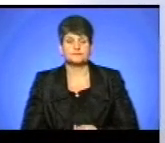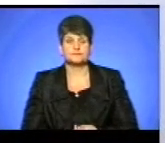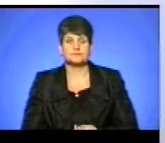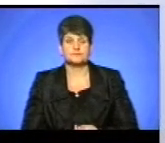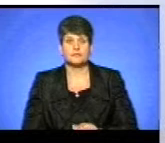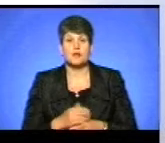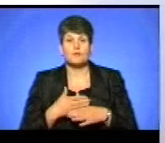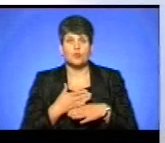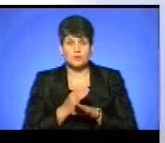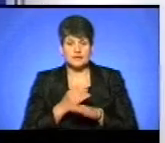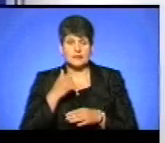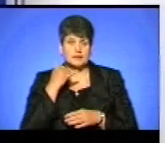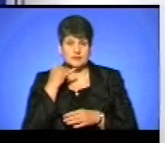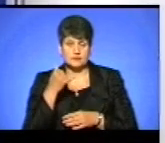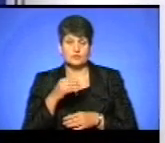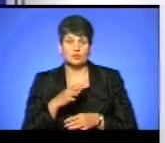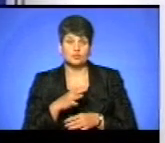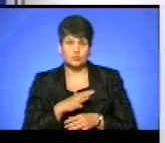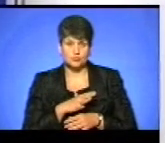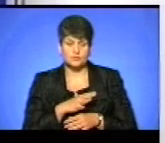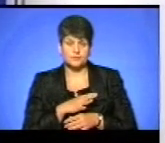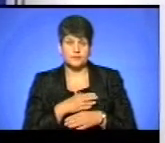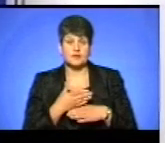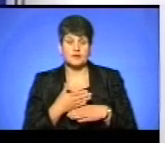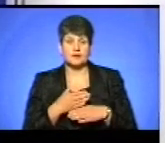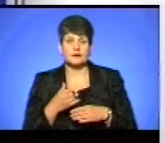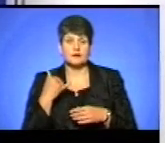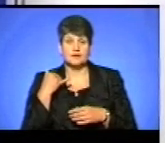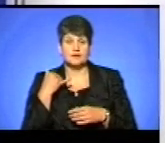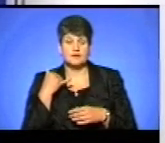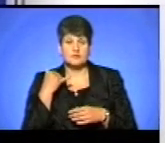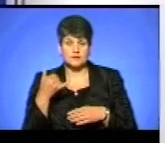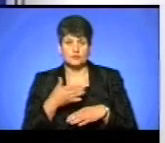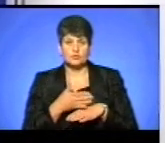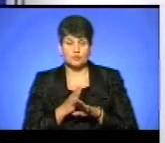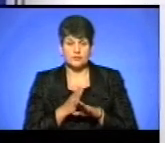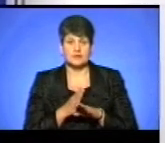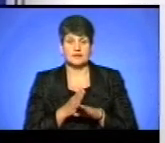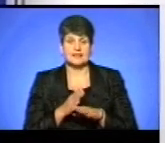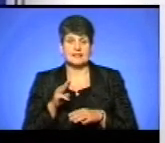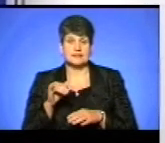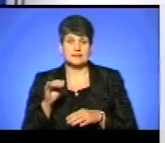Побитий телефон, він був, телефон побили якраз ці тітушки одному з активістів.